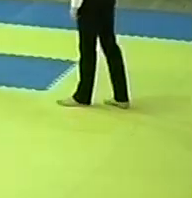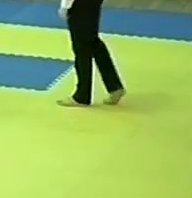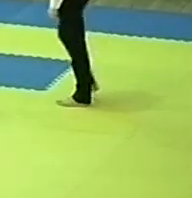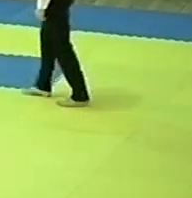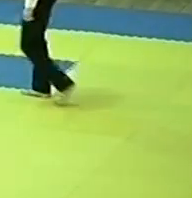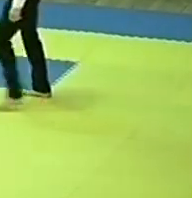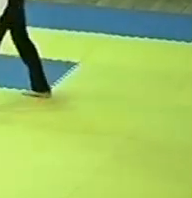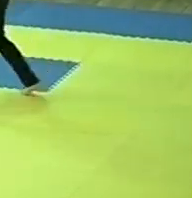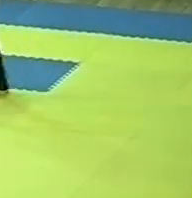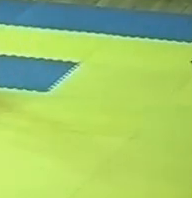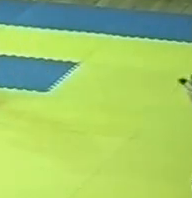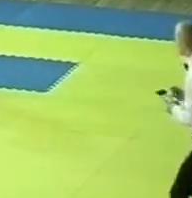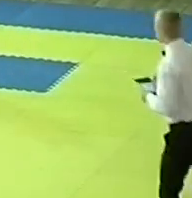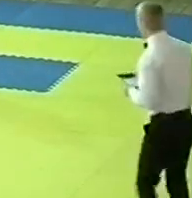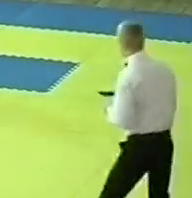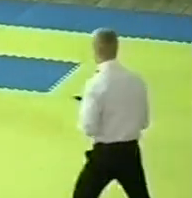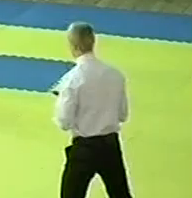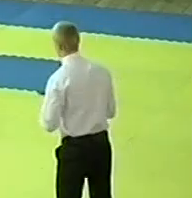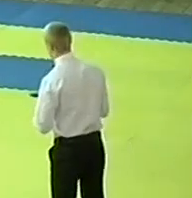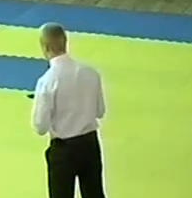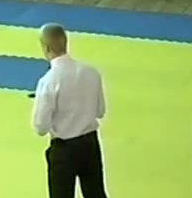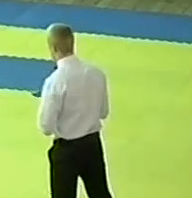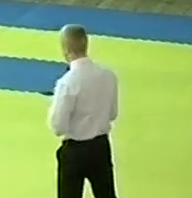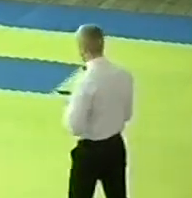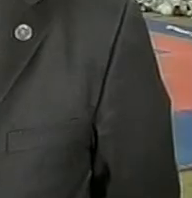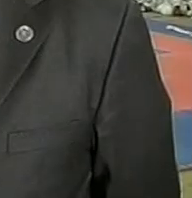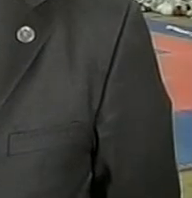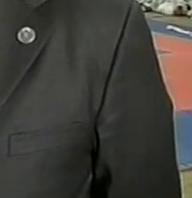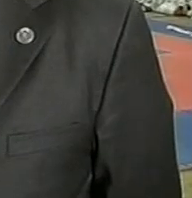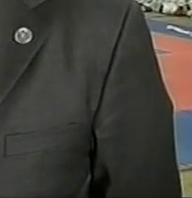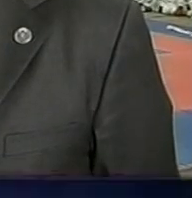у березні виступатиме на чемпіонаті України з військово-спортивного багатоборства.